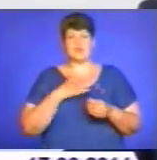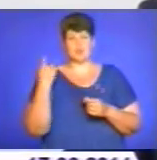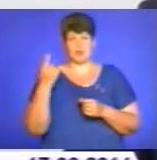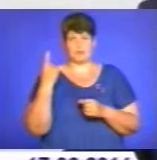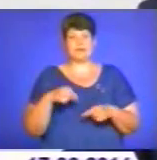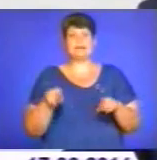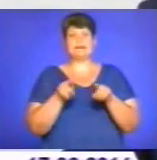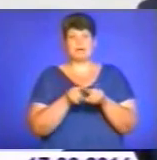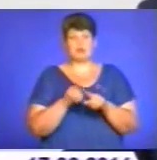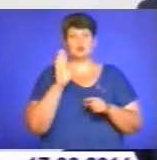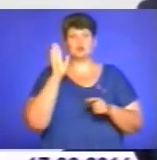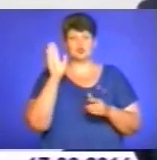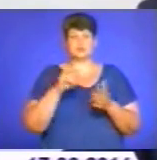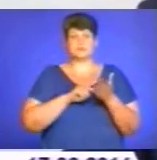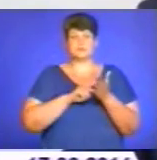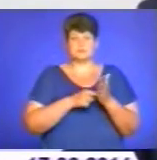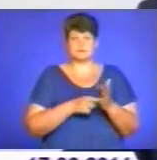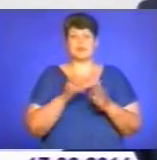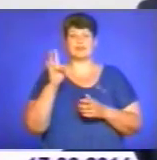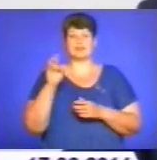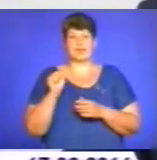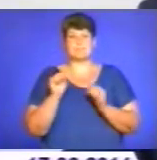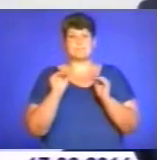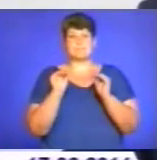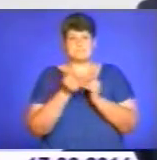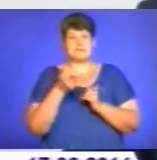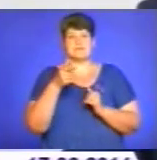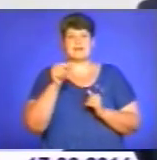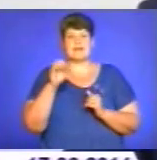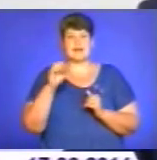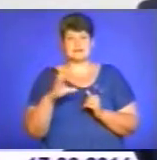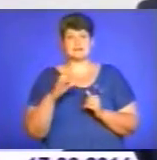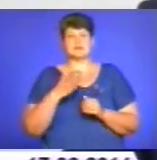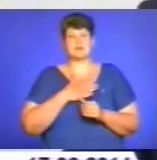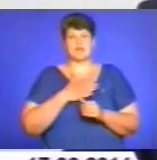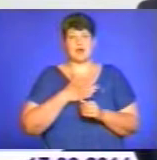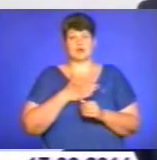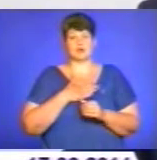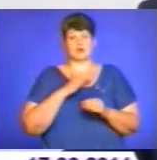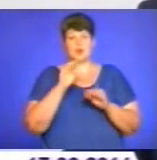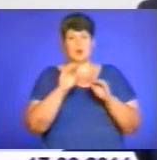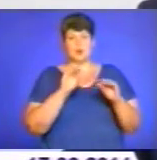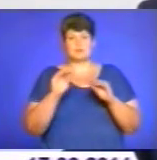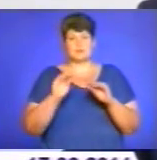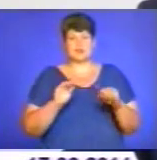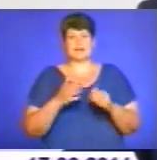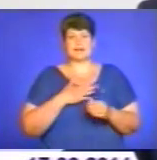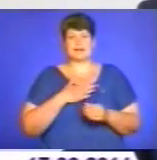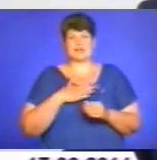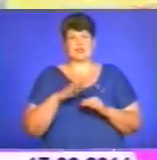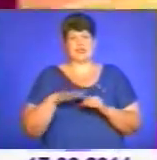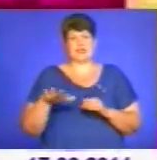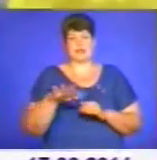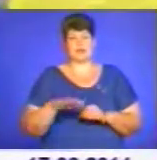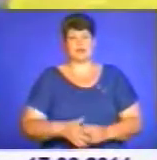акцент буде на розміщення мінігез на нашій території.